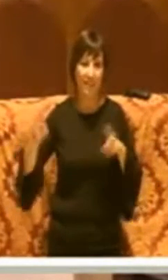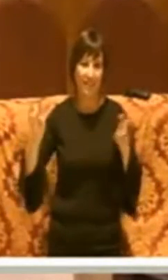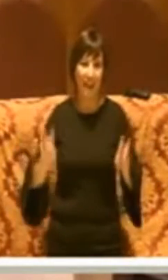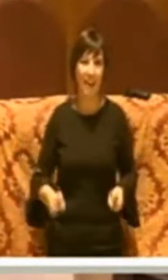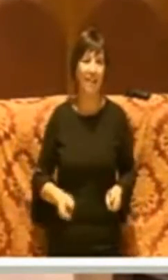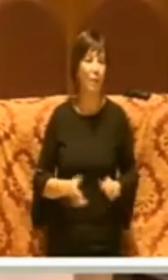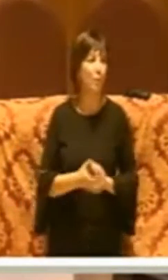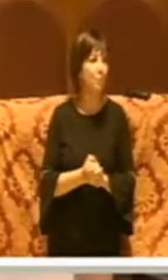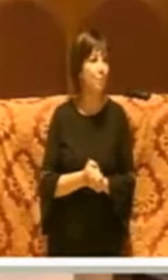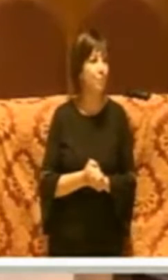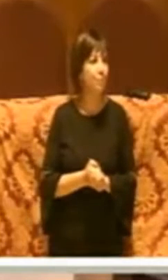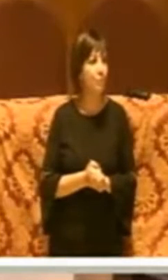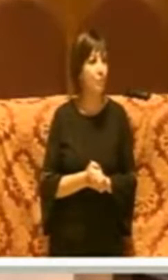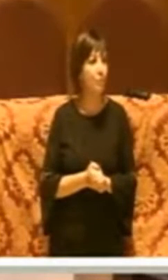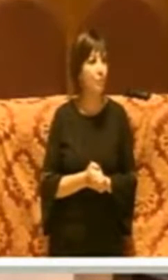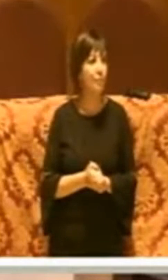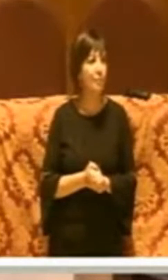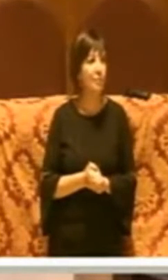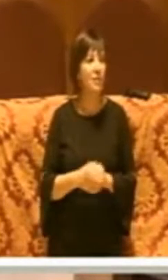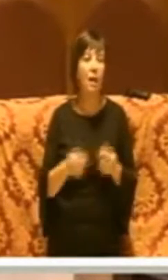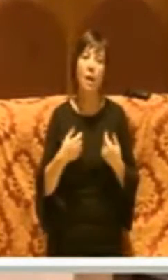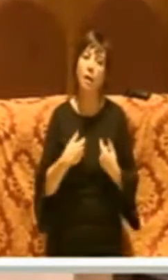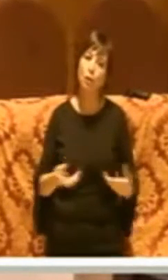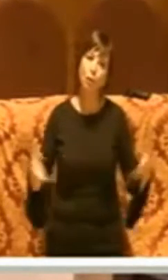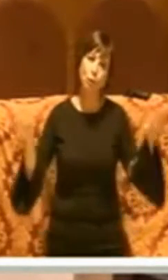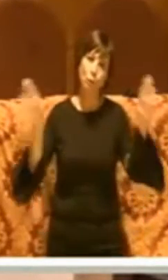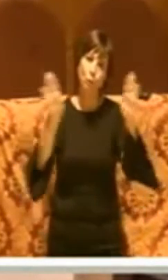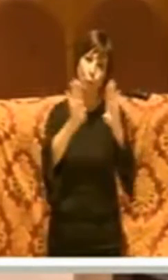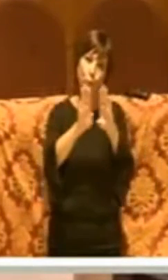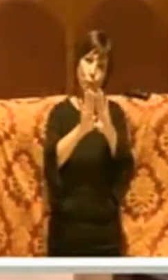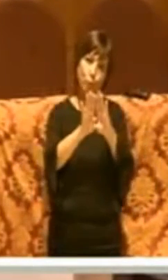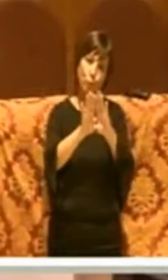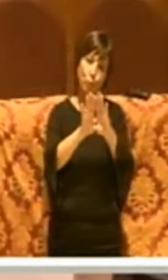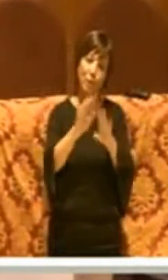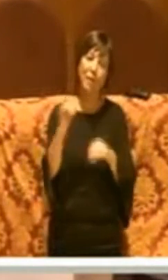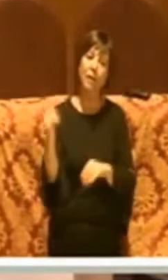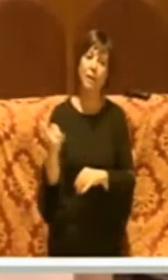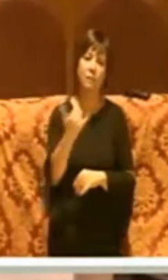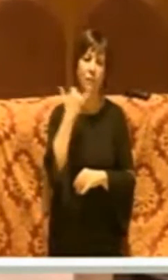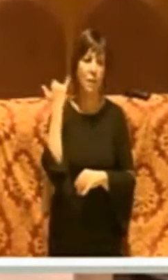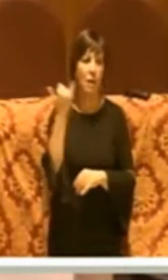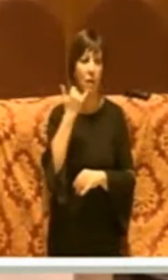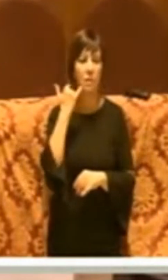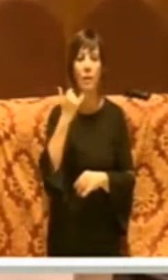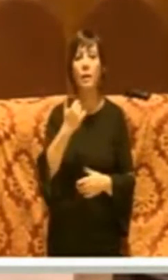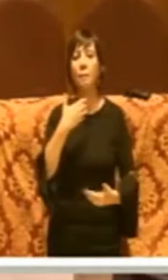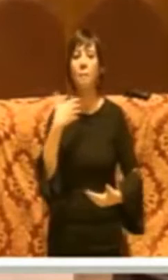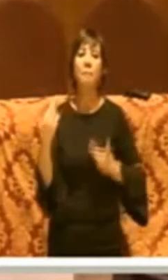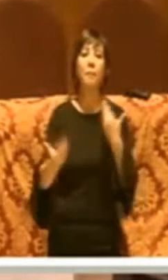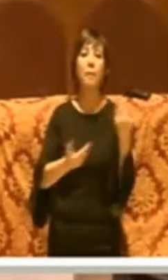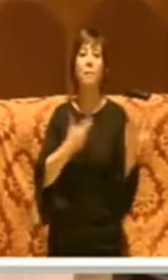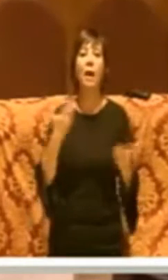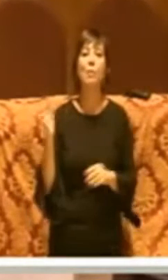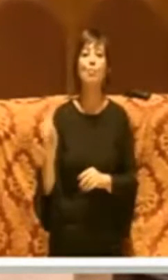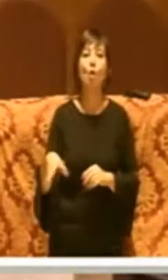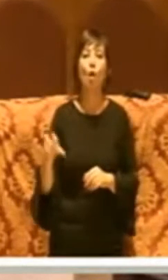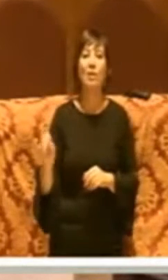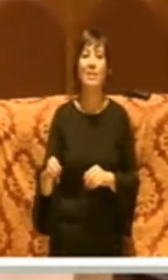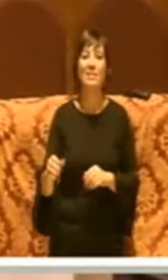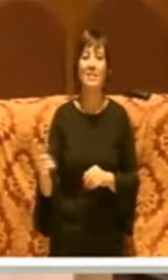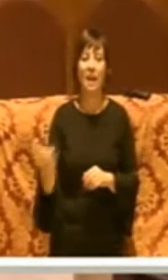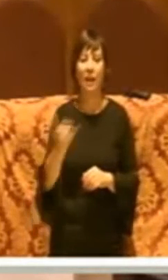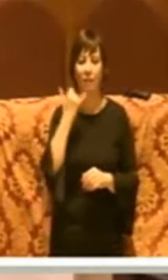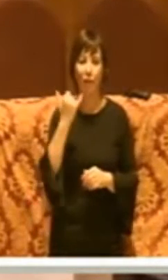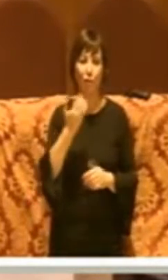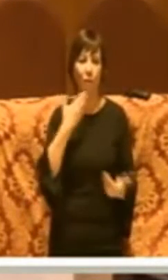quindi e chiudo è facile parlare di monnezza è facile parlare